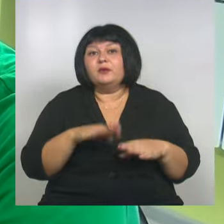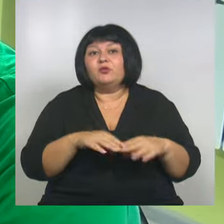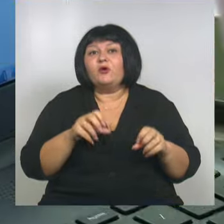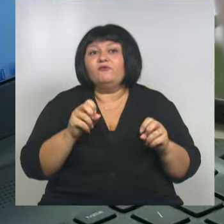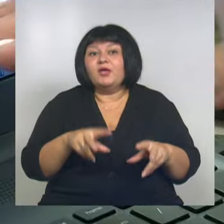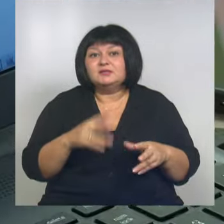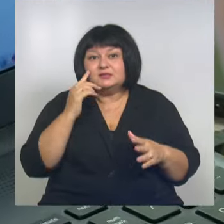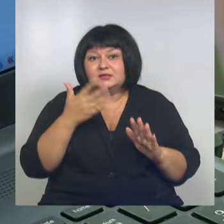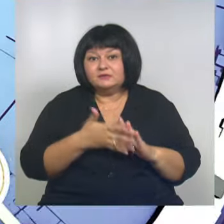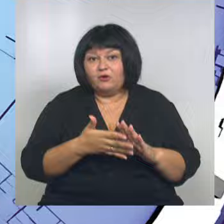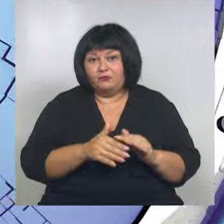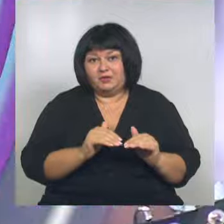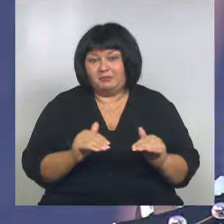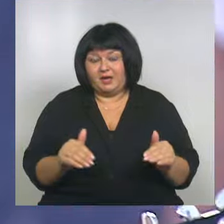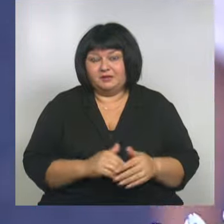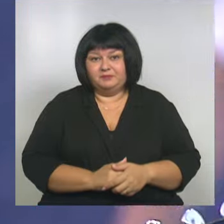осваивают ребята?